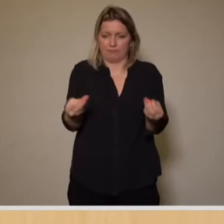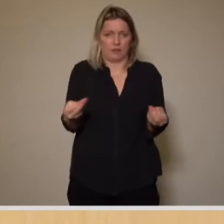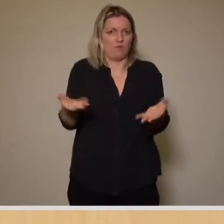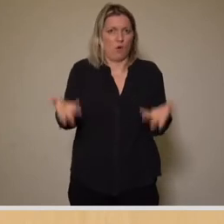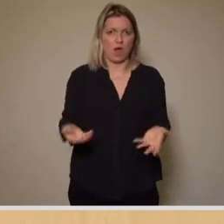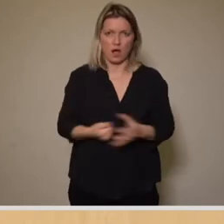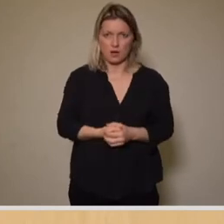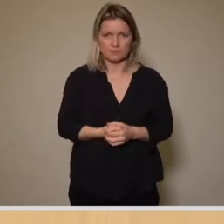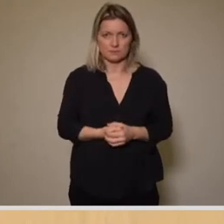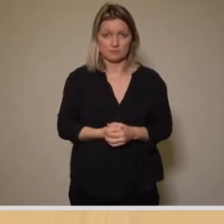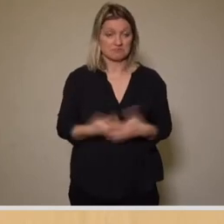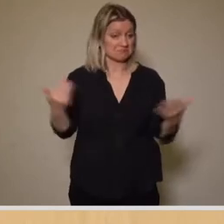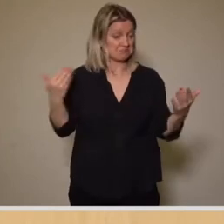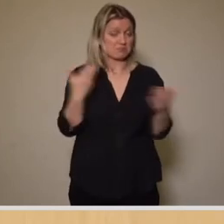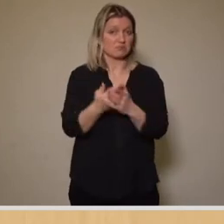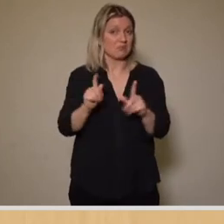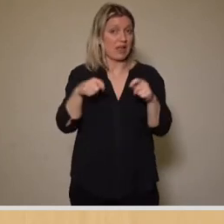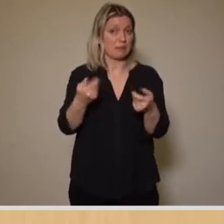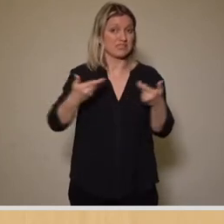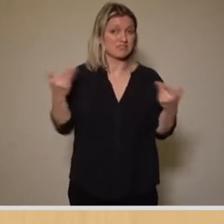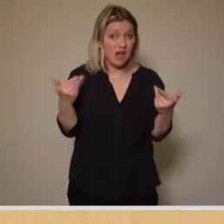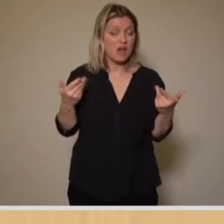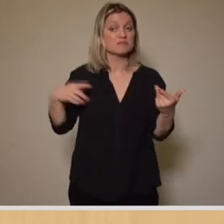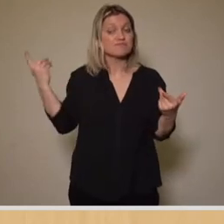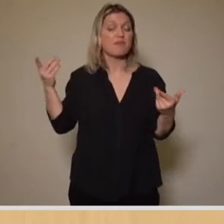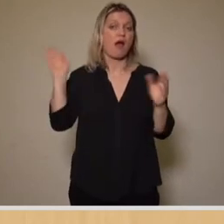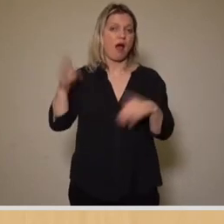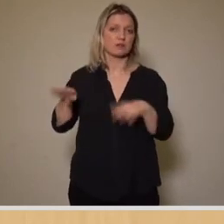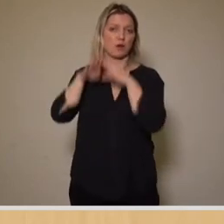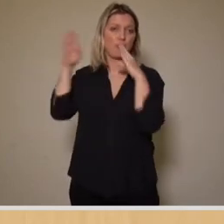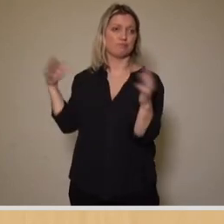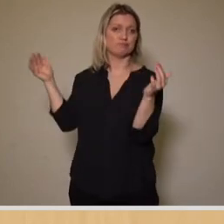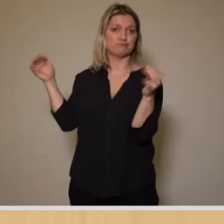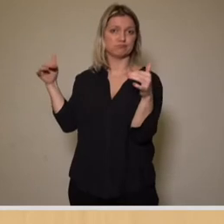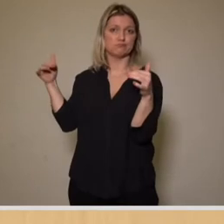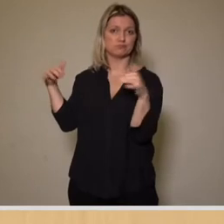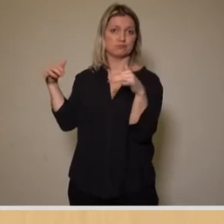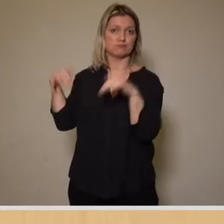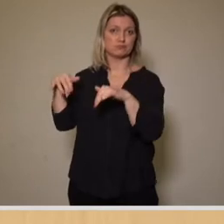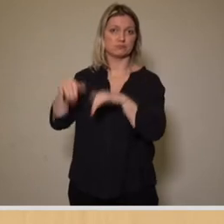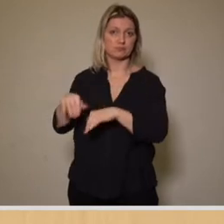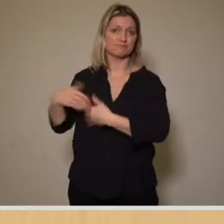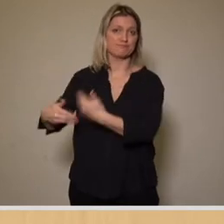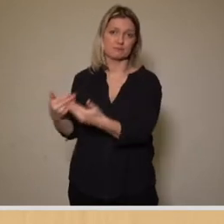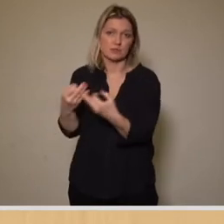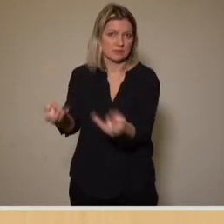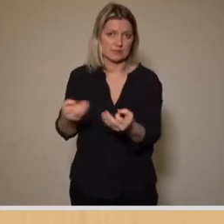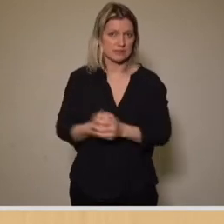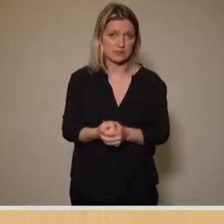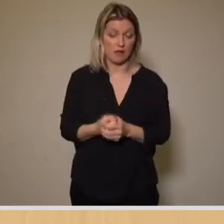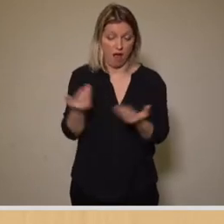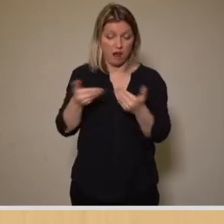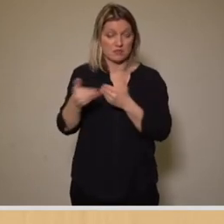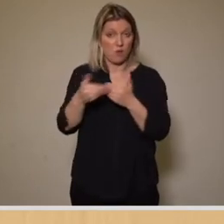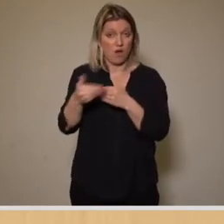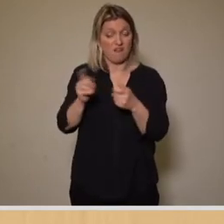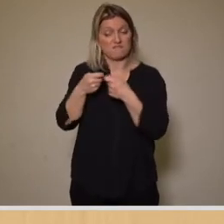Im Ergebnis würde das Gebäude einfach weiter verfallen und gar nichts passieren. Entsprechend ist jetzt der zeitnahe Verkauf wie